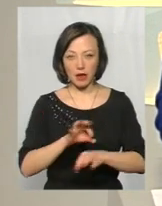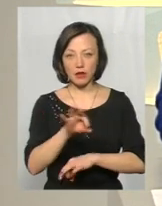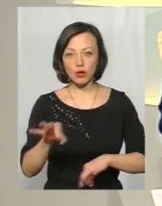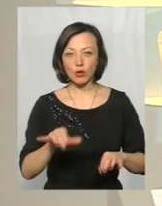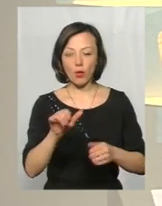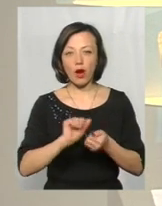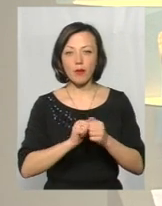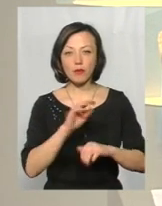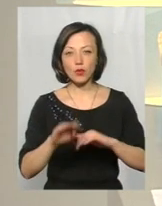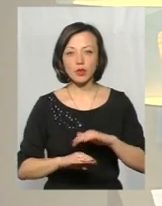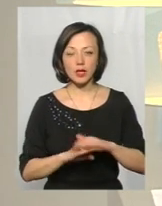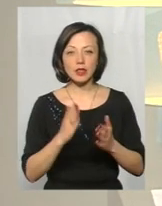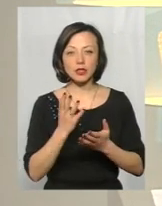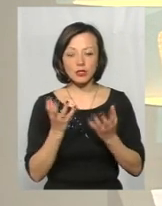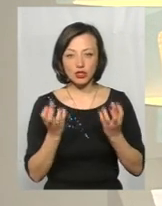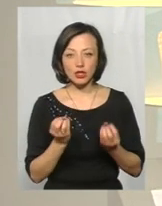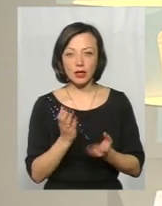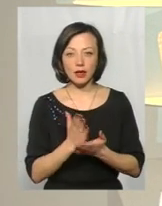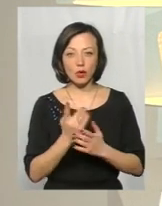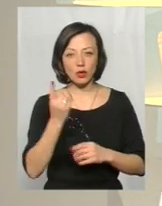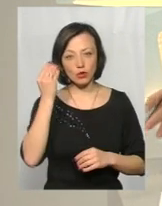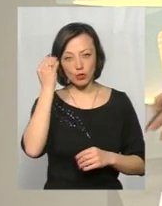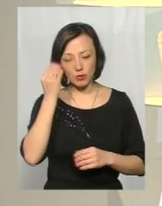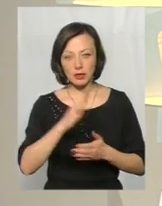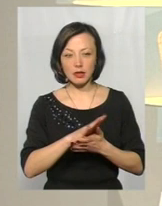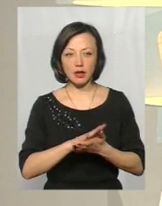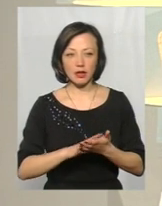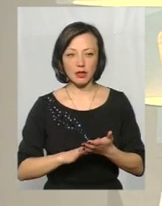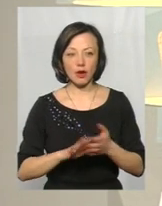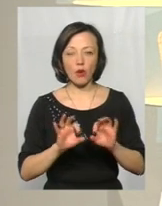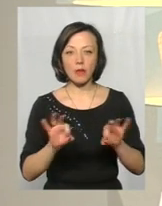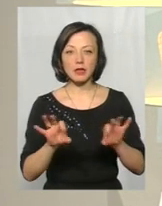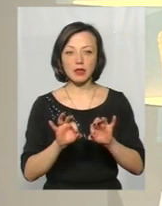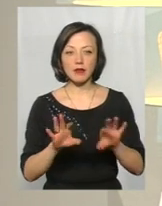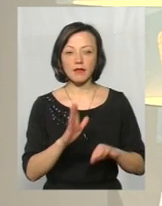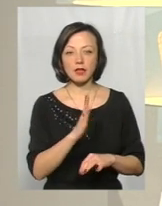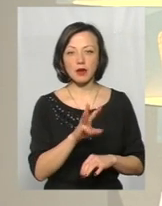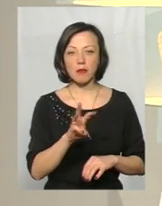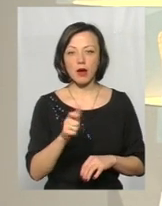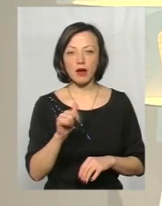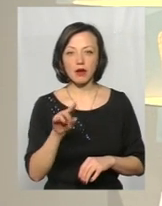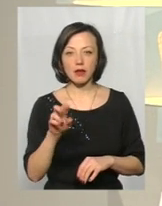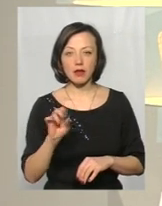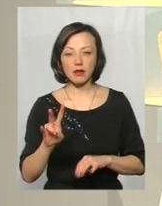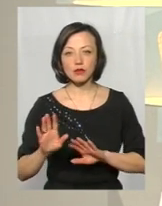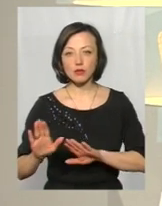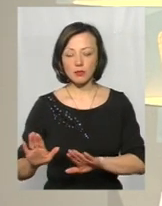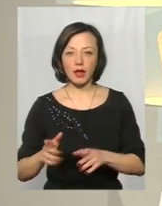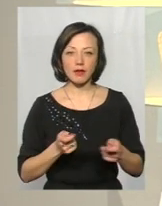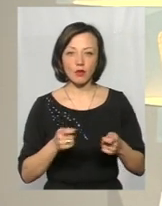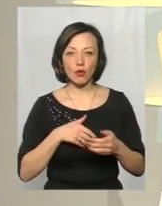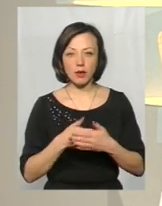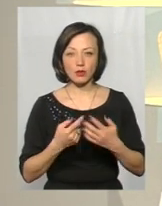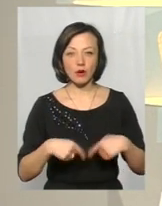Кам'янці-Подільському, є ще одна думка. Вона надалі у коментарі Валентини Магілад, заступниці керівника громадської